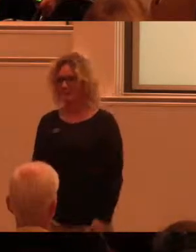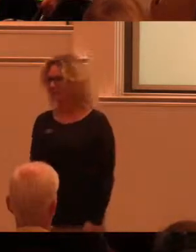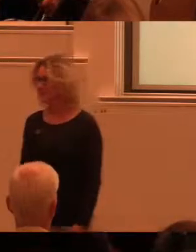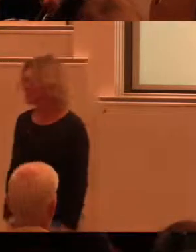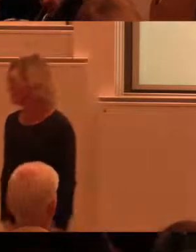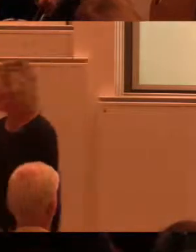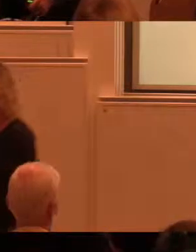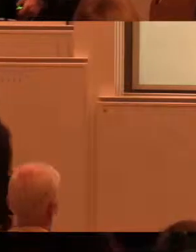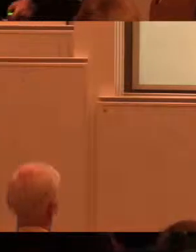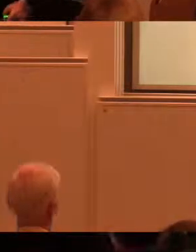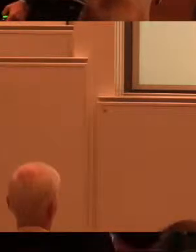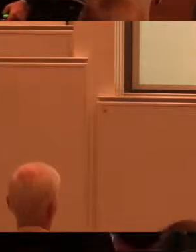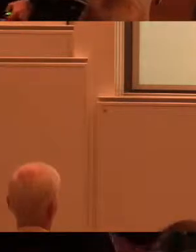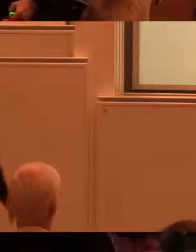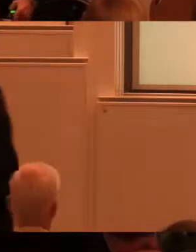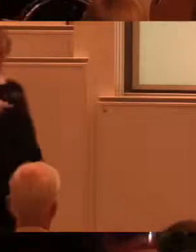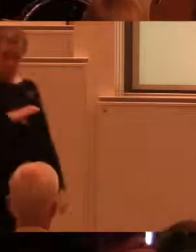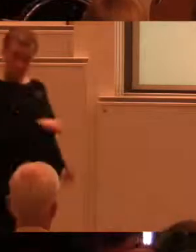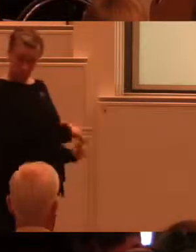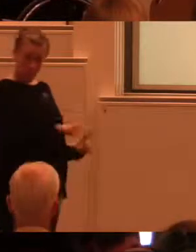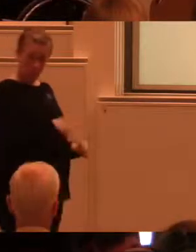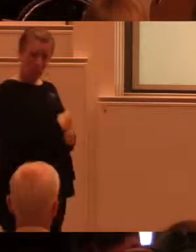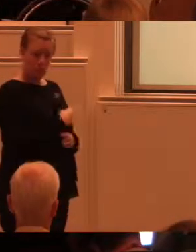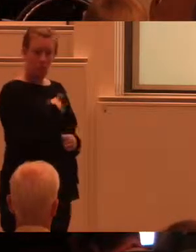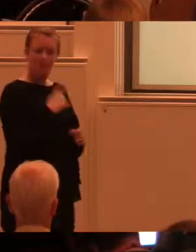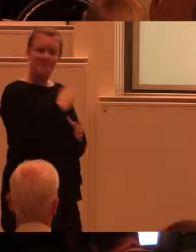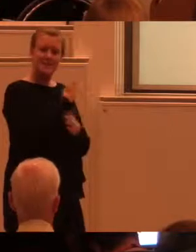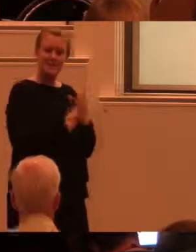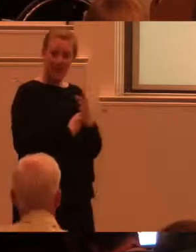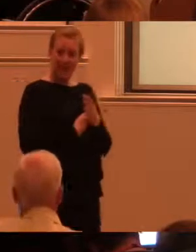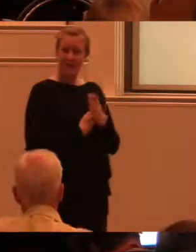Hans, du har jobbat mycket med design för alla. Och universell design under många år.